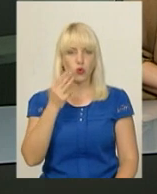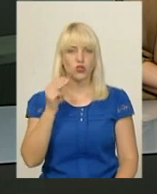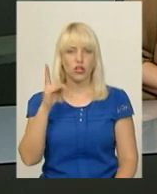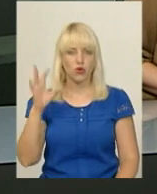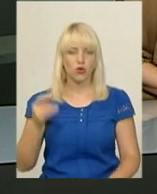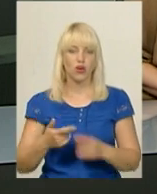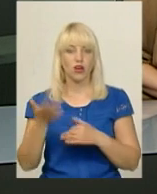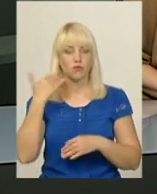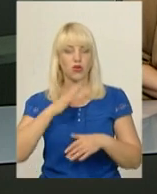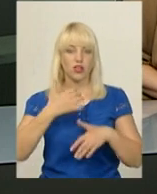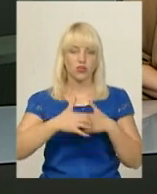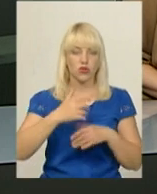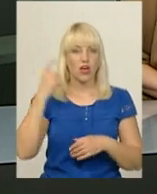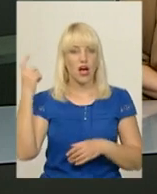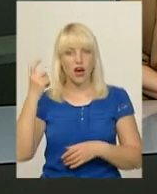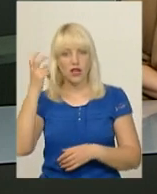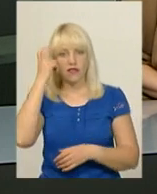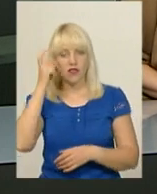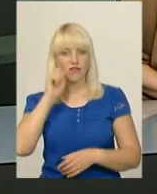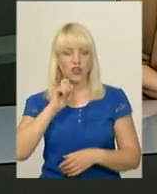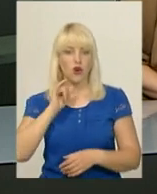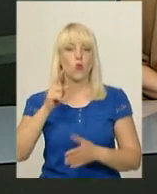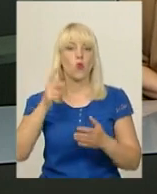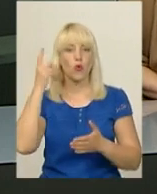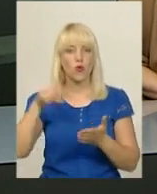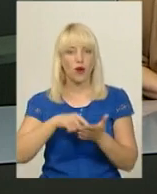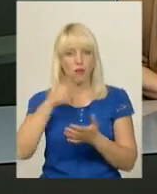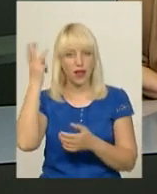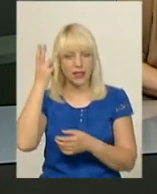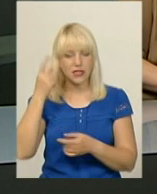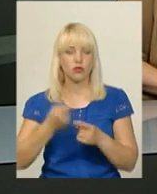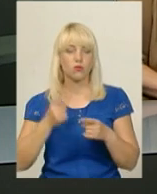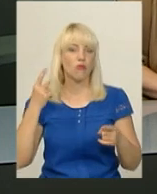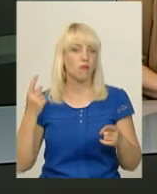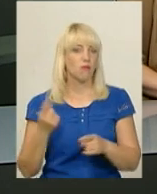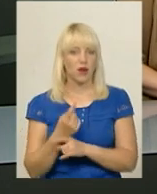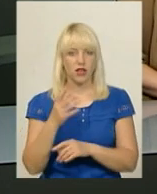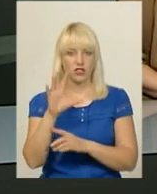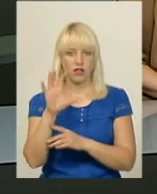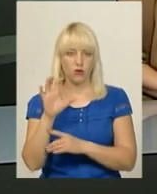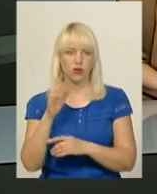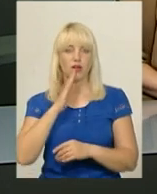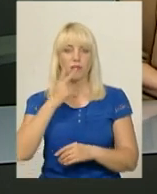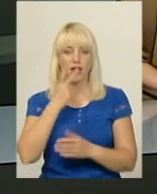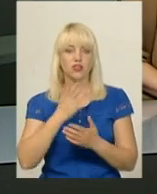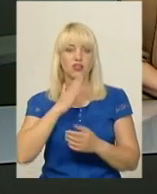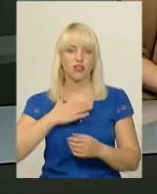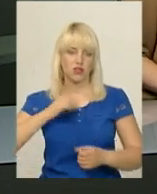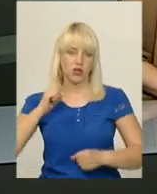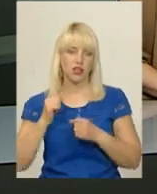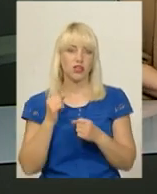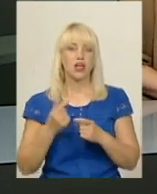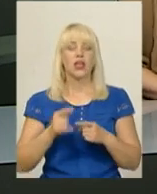у Херсоні, Харкові, Києві та Вінниці. У Хмельницькому фото показали вперше. Їх вже бачила моя колега Тетяна Ворожцова.